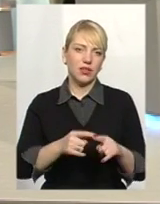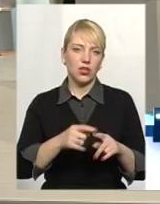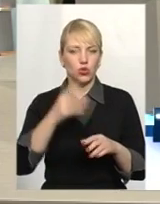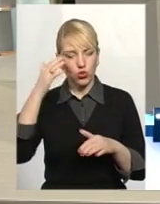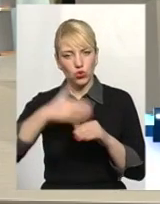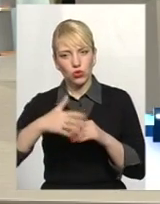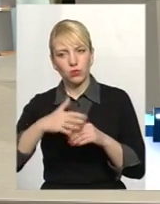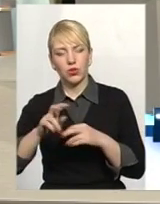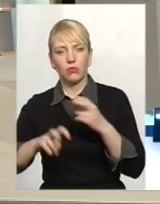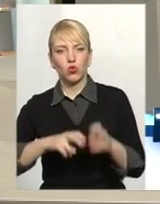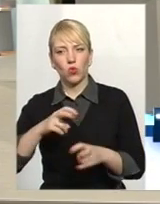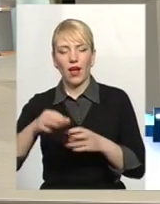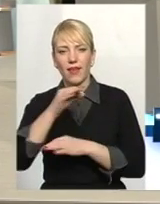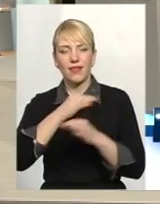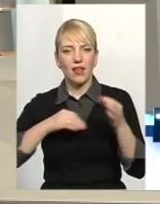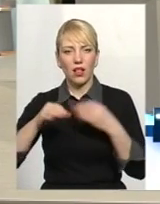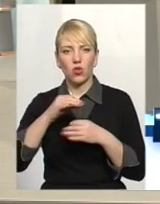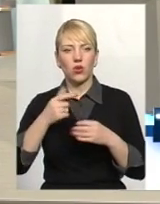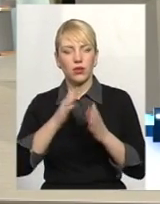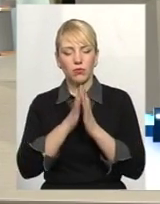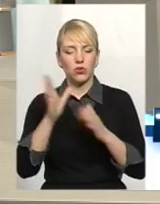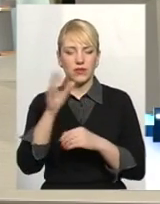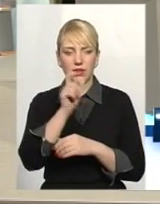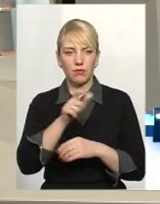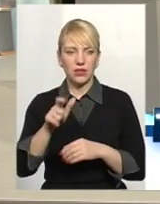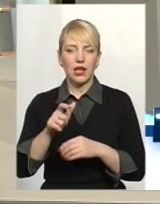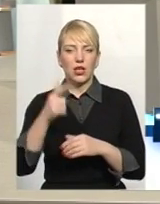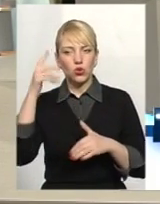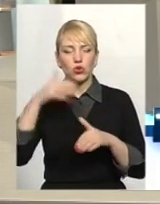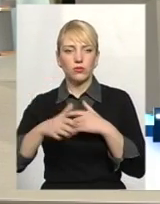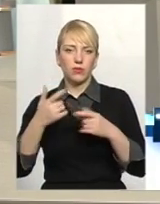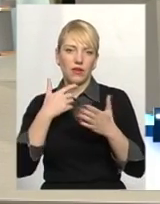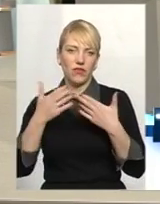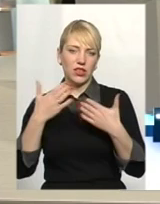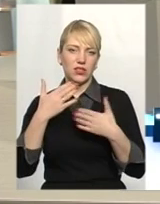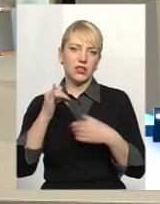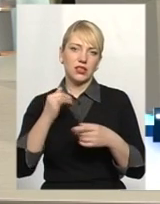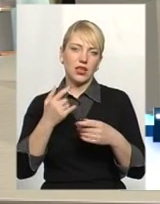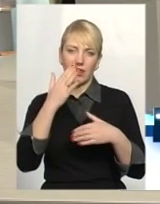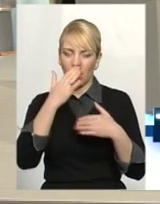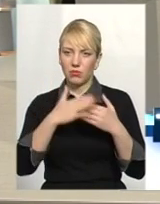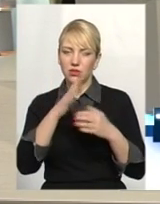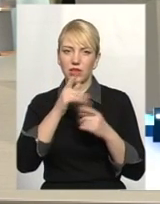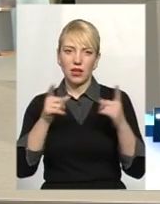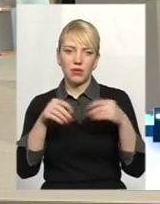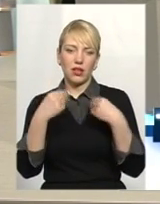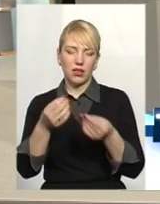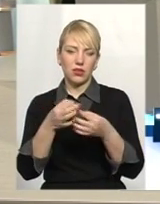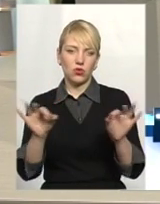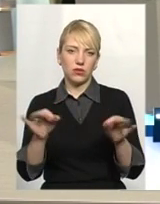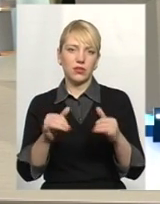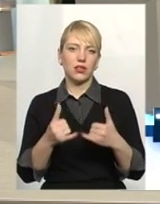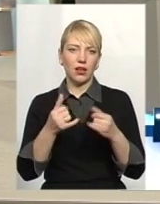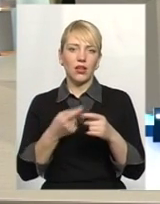діалог і просить всіх мешканців з розумінням віднестися, і все-таки найближчий термін надати дозвіл для того, щоб ми могли